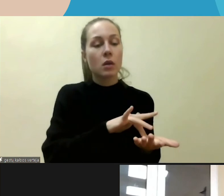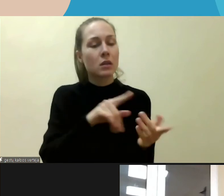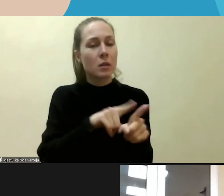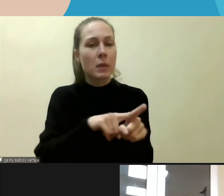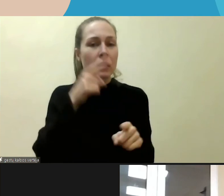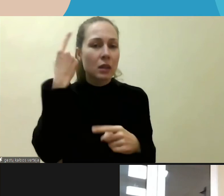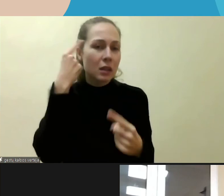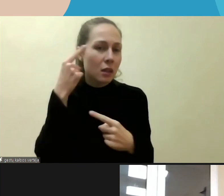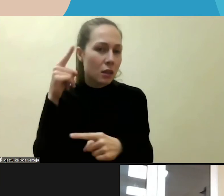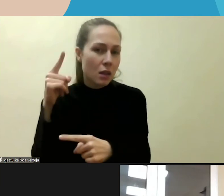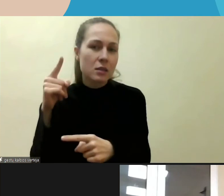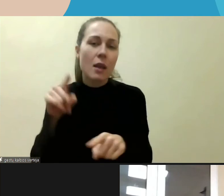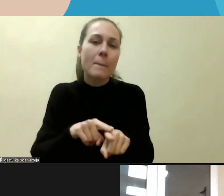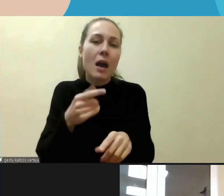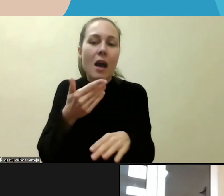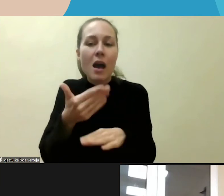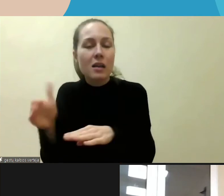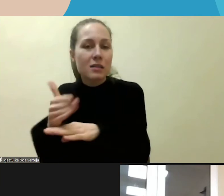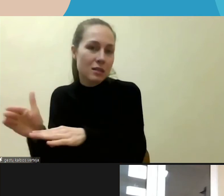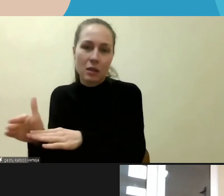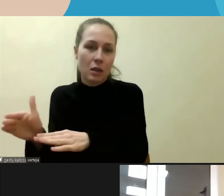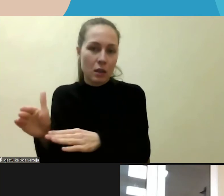čia kažkaip neįskiriant atskirai tam tikrųjų,